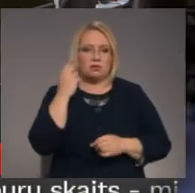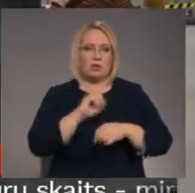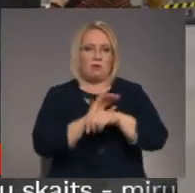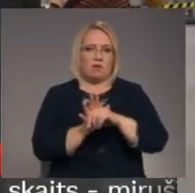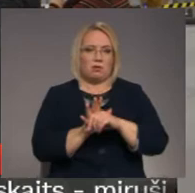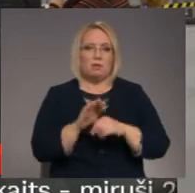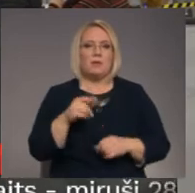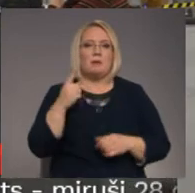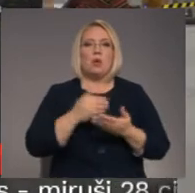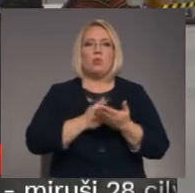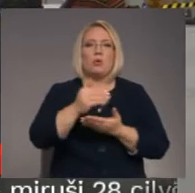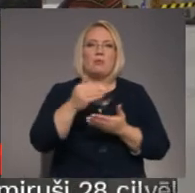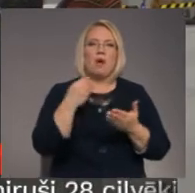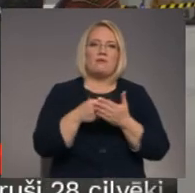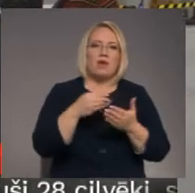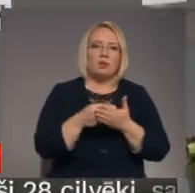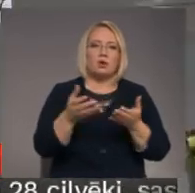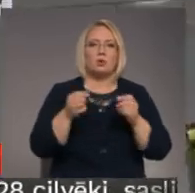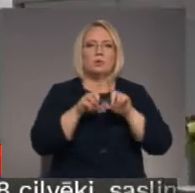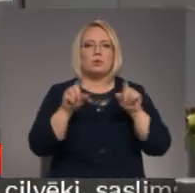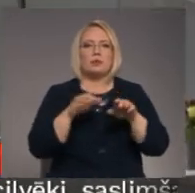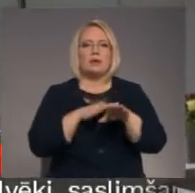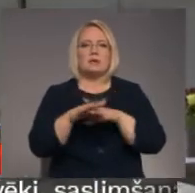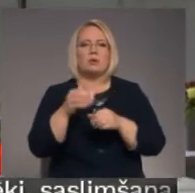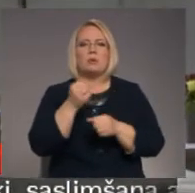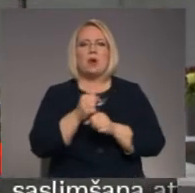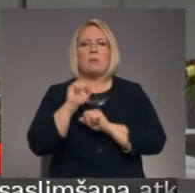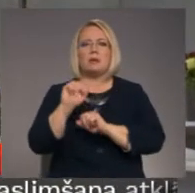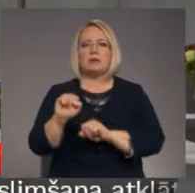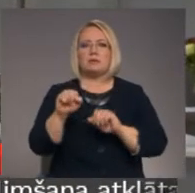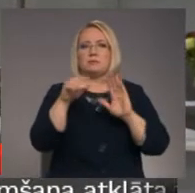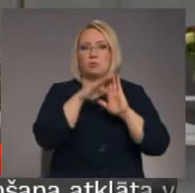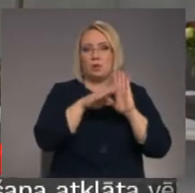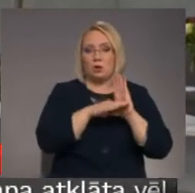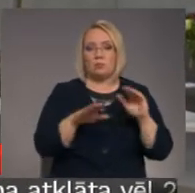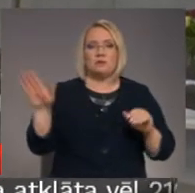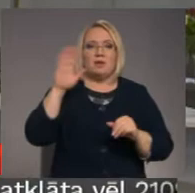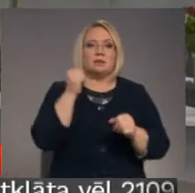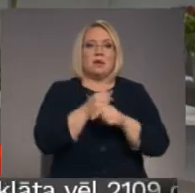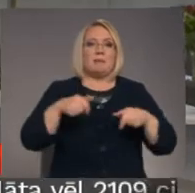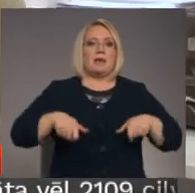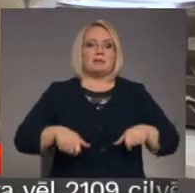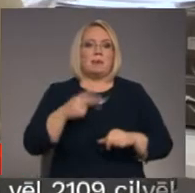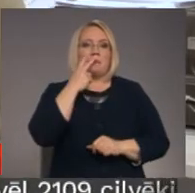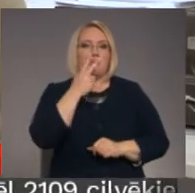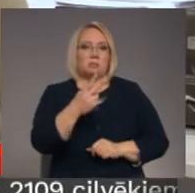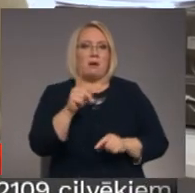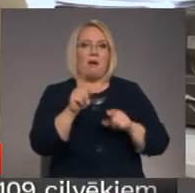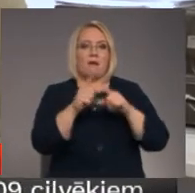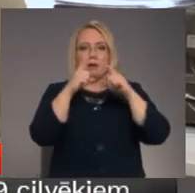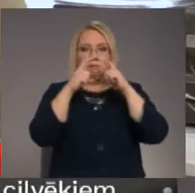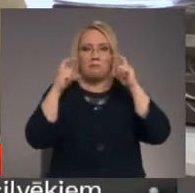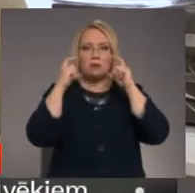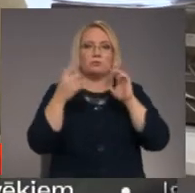Turpmāk vērtējot uzņēmumos īstenotos darba aizsardzības pasākumus, Valstsdarba inspekcija pievērsējas uzmanību arī masku